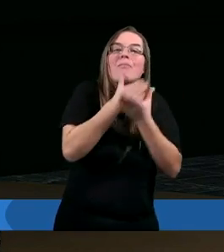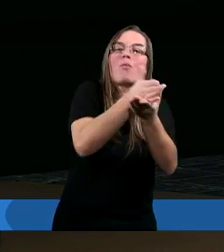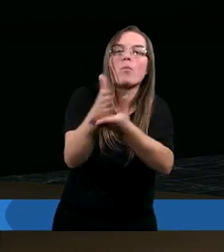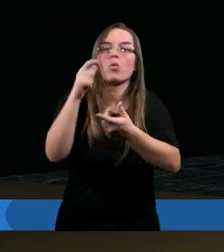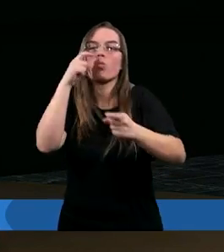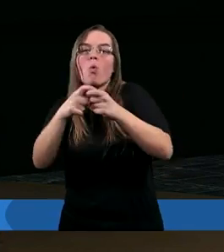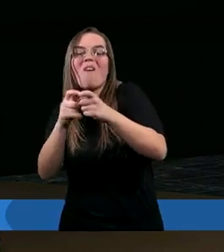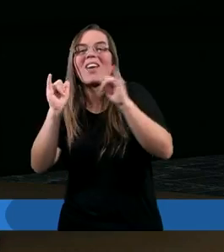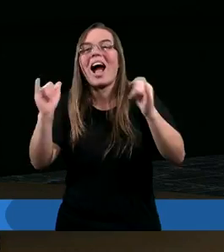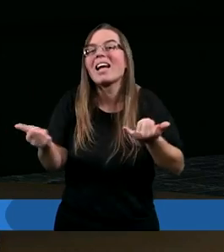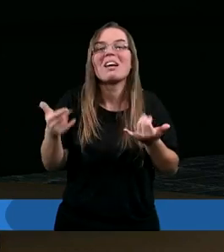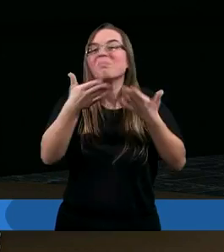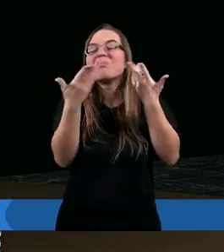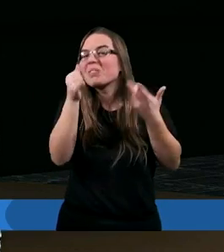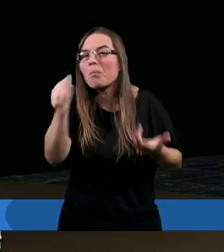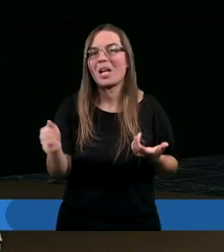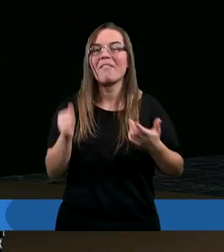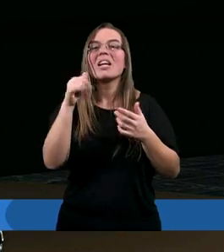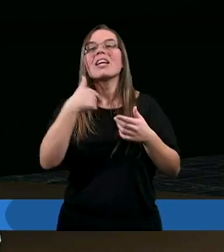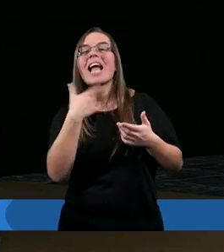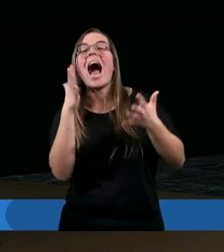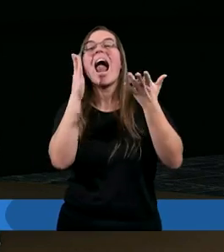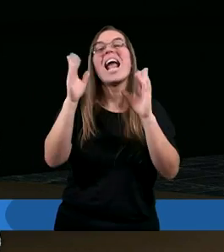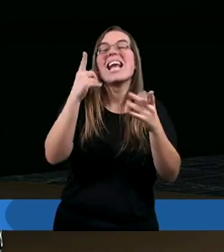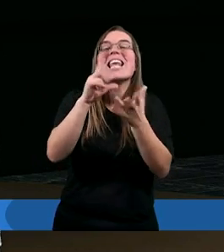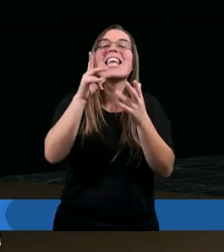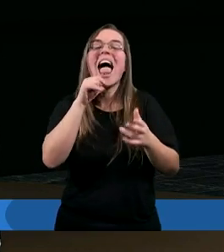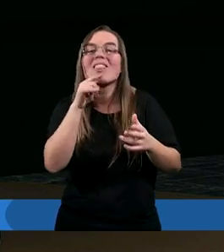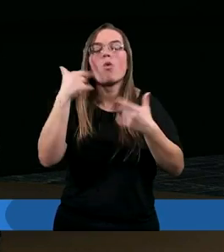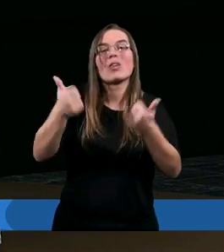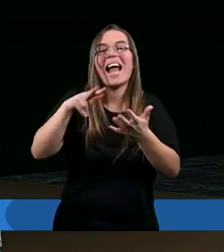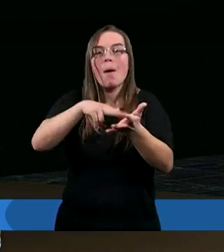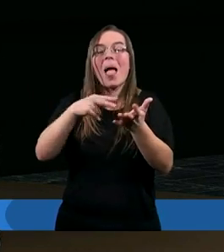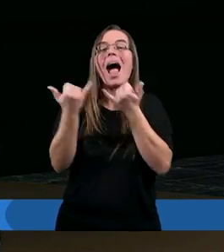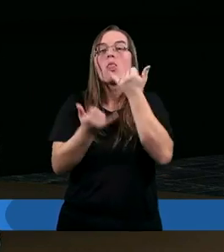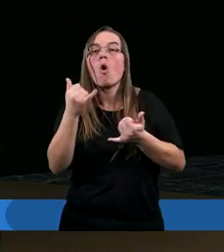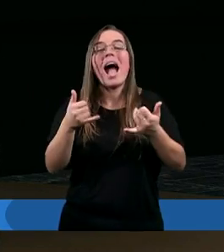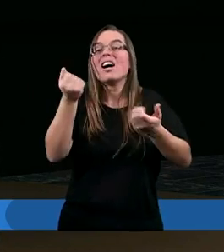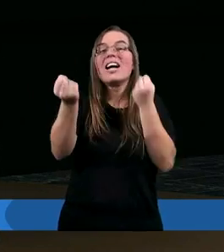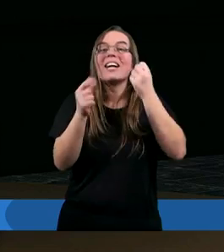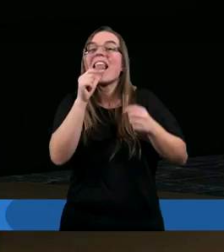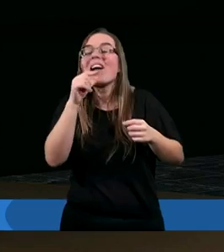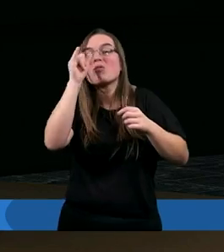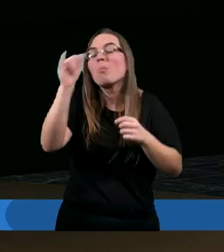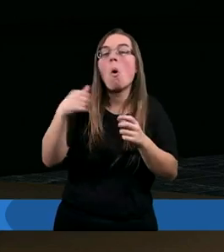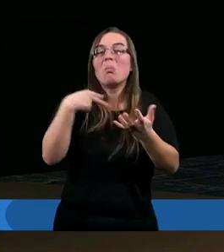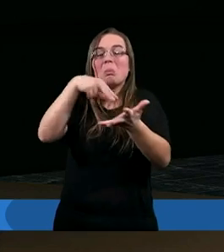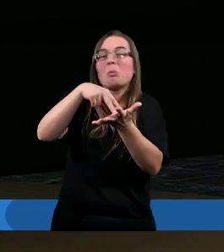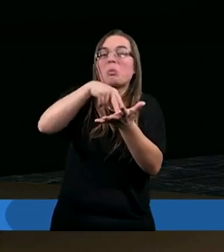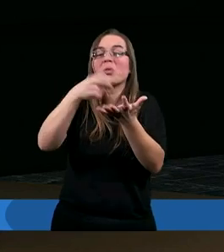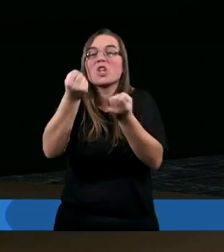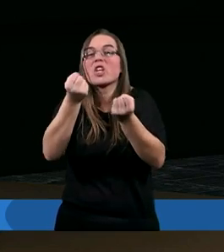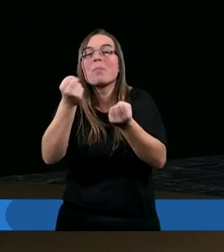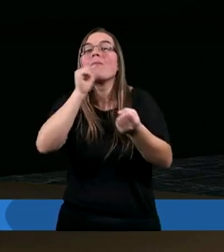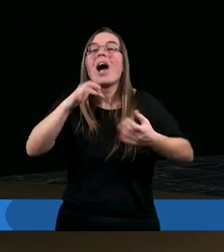ja miałam chwilę, kiedy ledwo stałam na nogach, ledwo się trzymałam, ledwo próbowałam jakoś